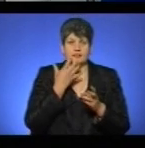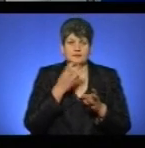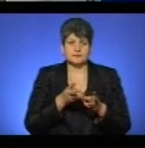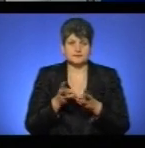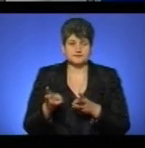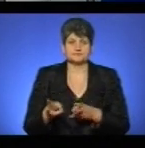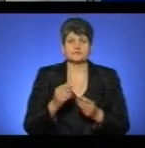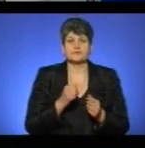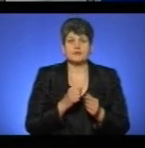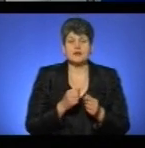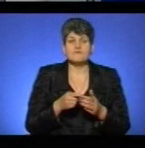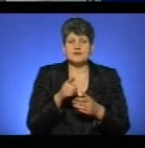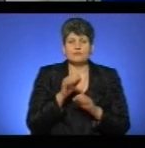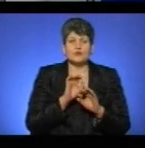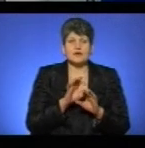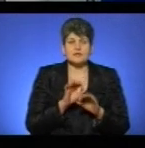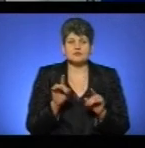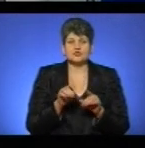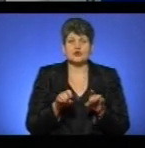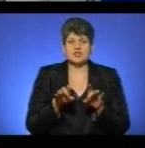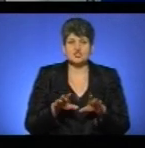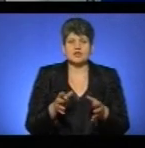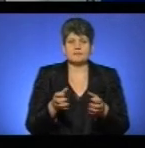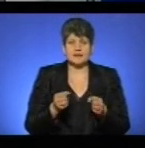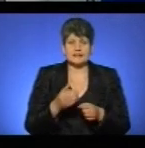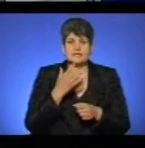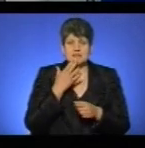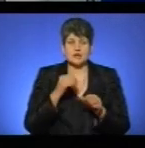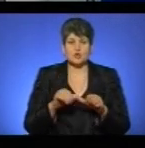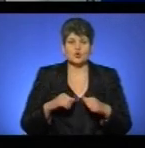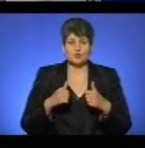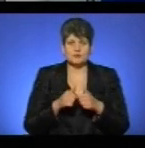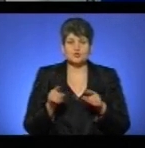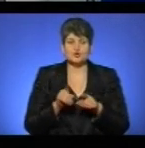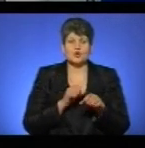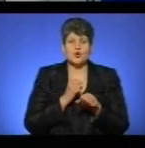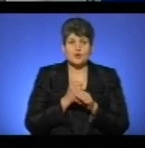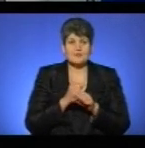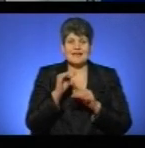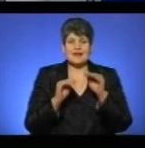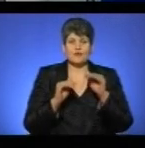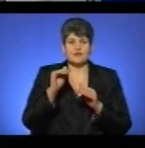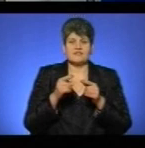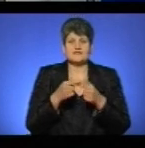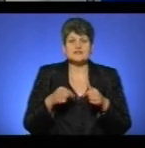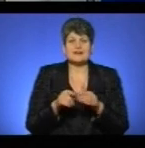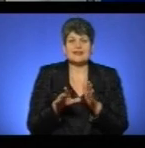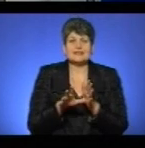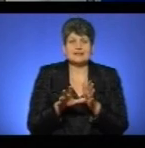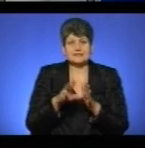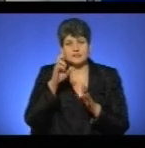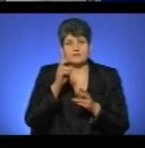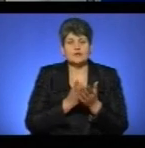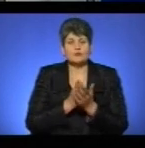Олександр Лазарчук. Він пояснює, рішення прийняті Національною комісією, що здійснює регулювання у сфері енергетики і комунальних послуг